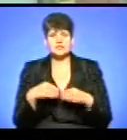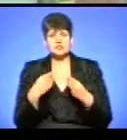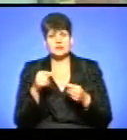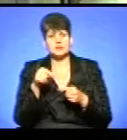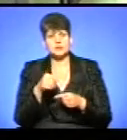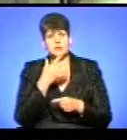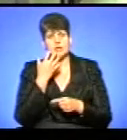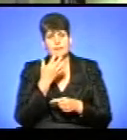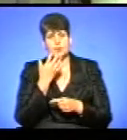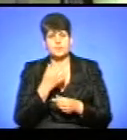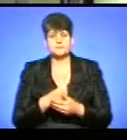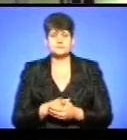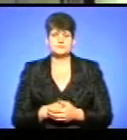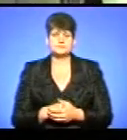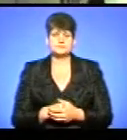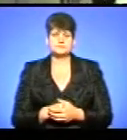тепло.